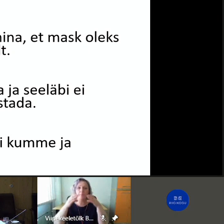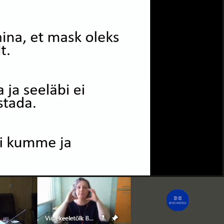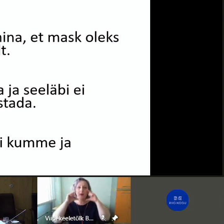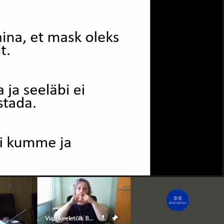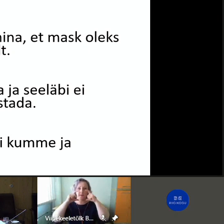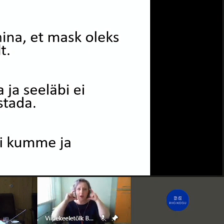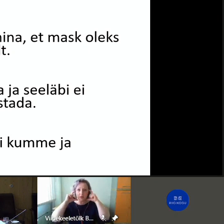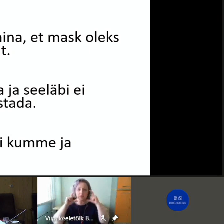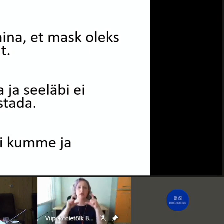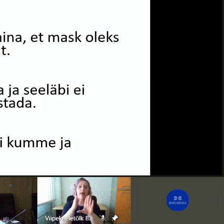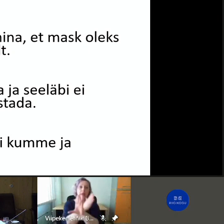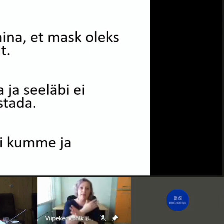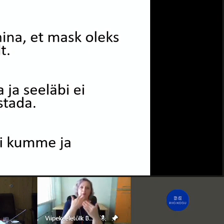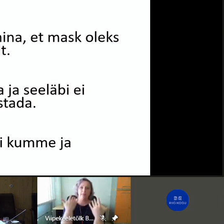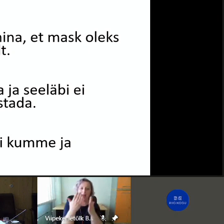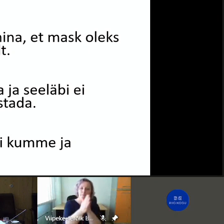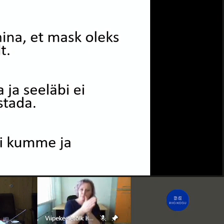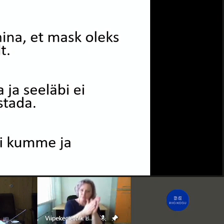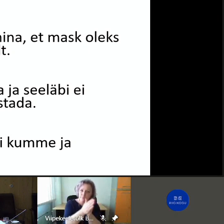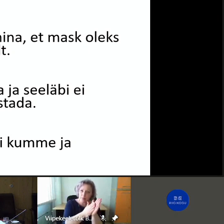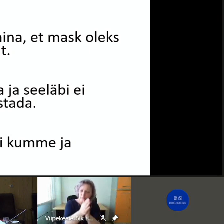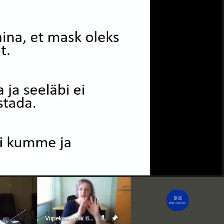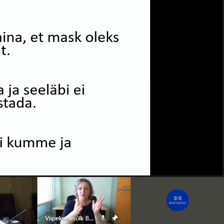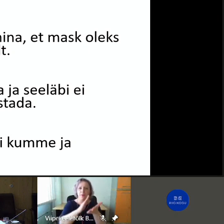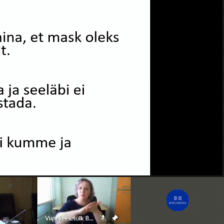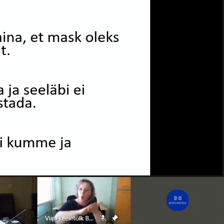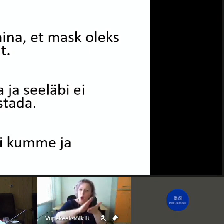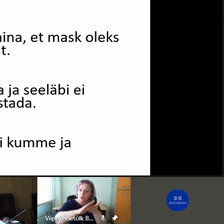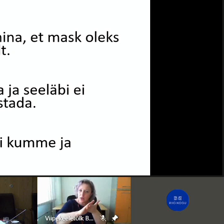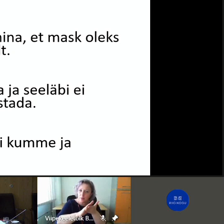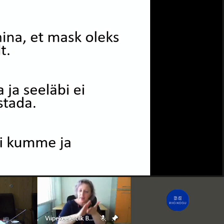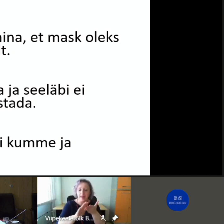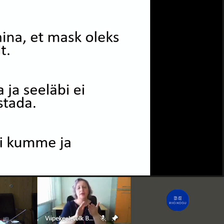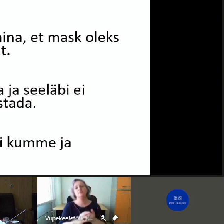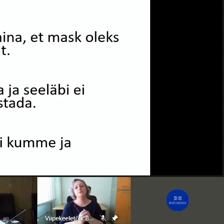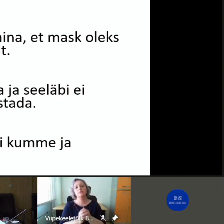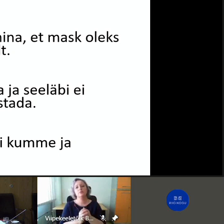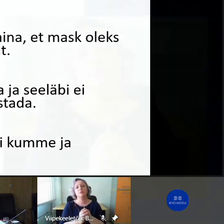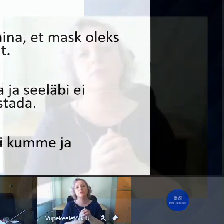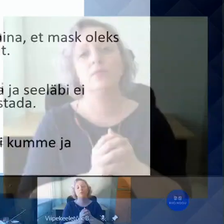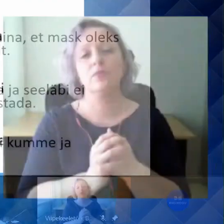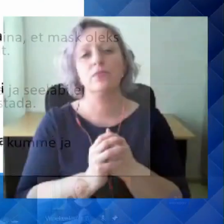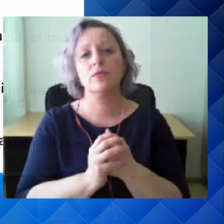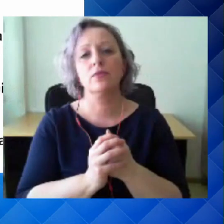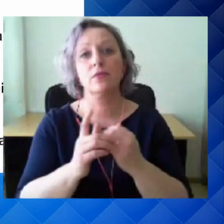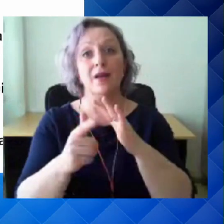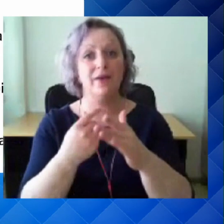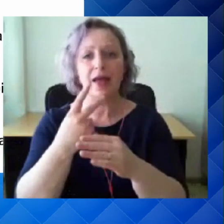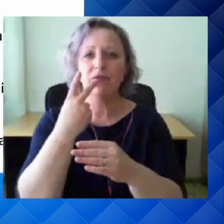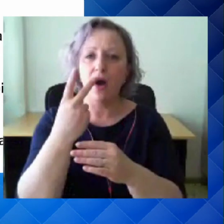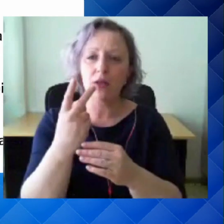peseme või desifitseerime oma käed vastavalt sellele, millised võimalused meil on. Vaatame